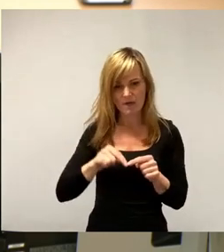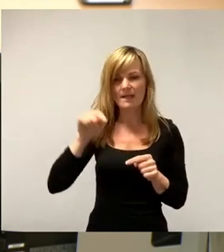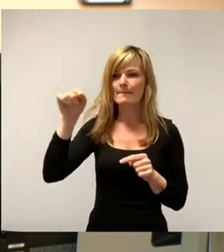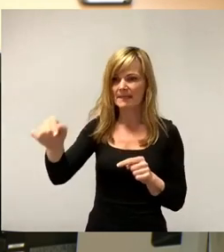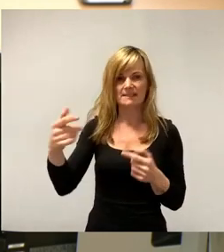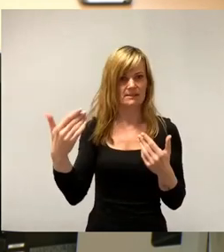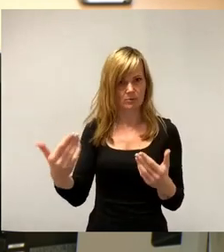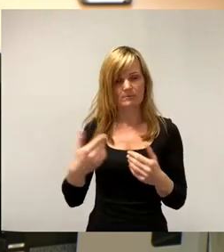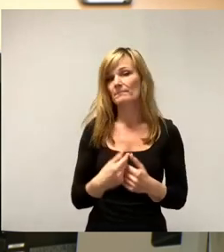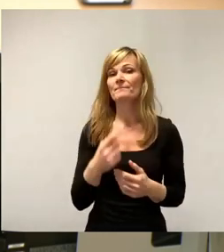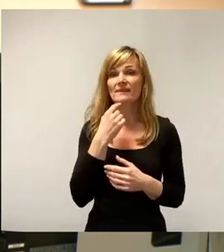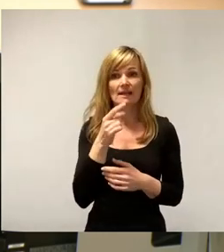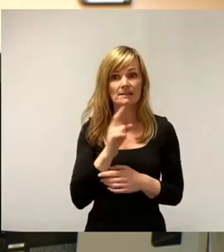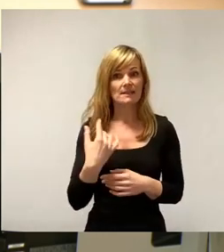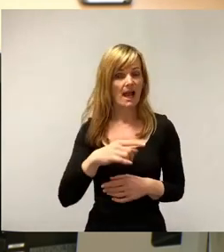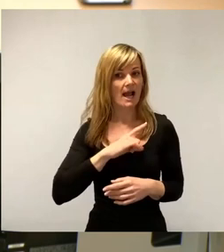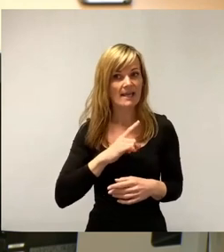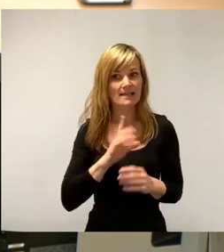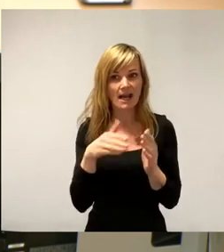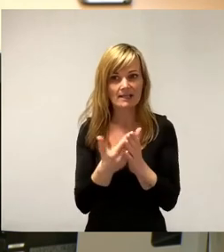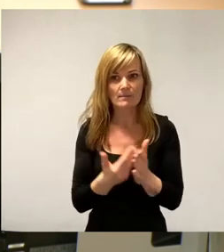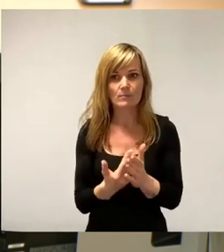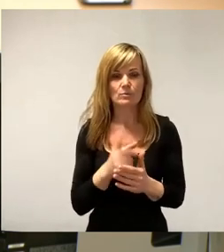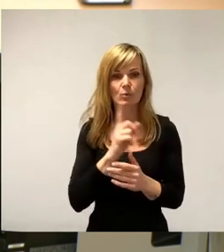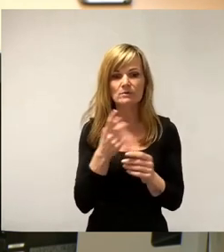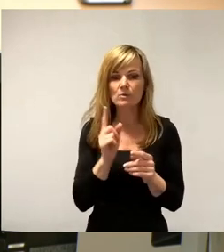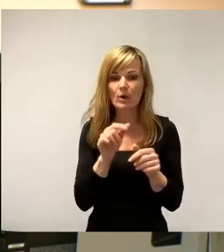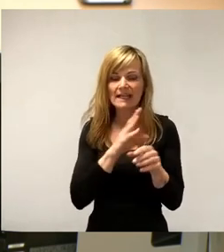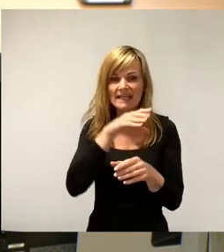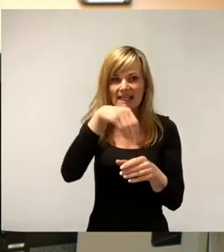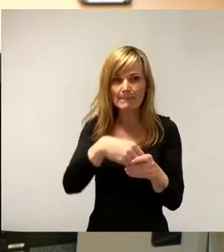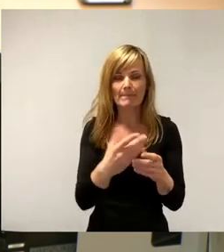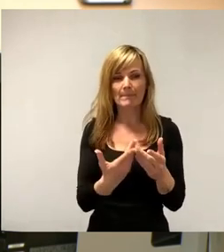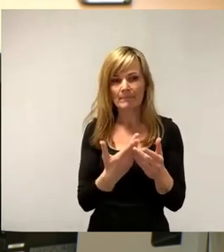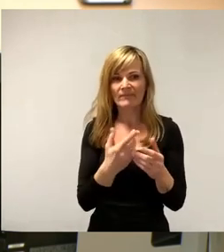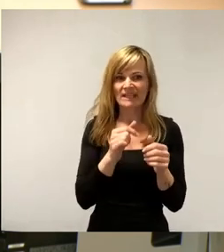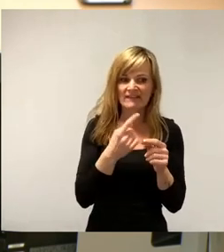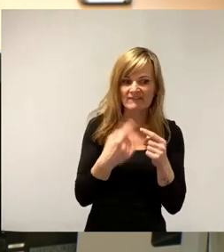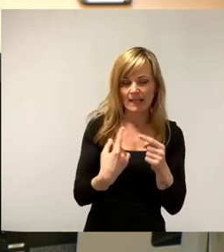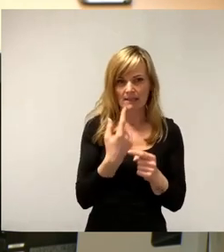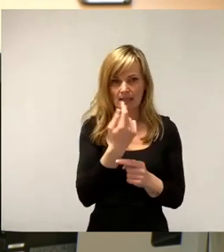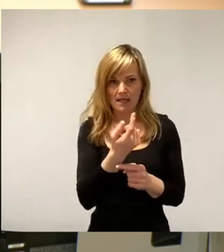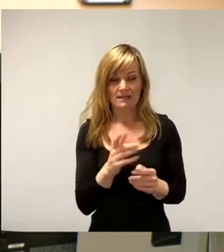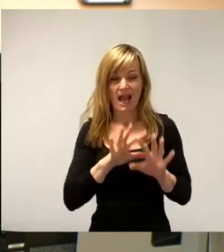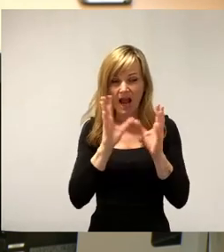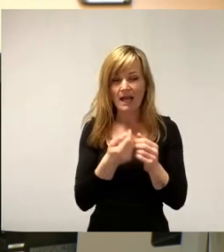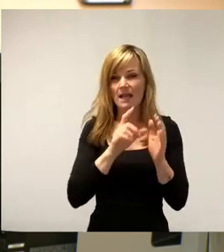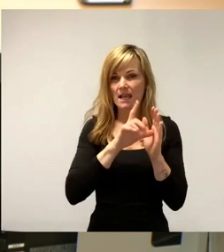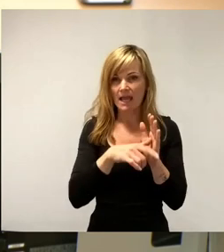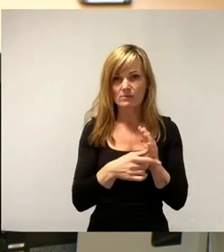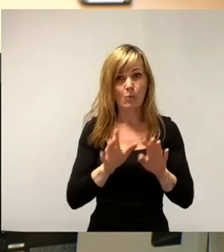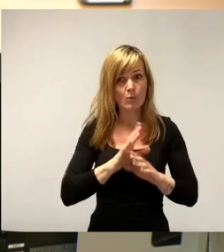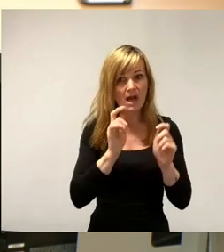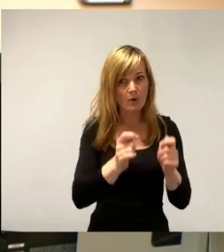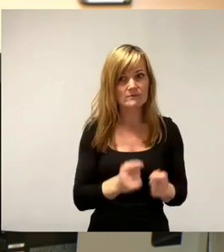eigenen Angeboten, die auch noch defizitär sind. Diese ganzen nicht beauftragten Leistungen schlagen mit mehreren 100.000